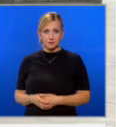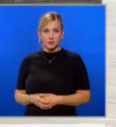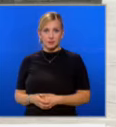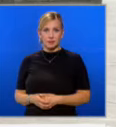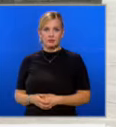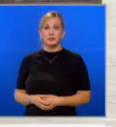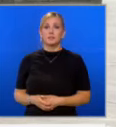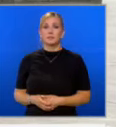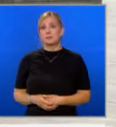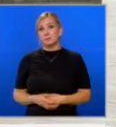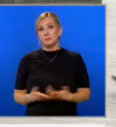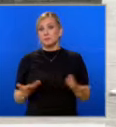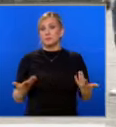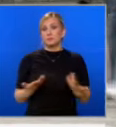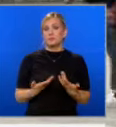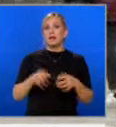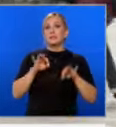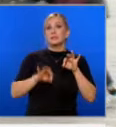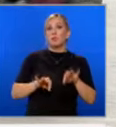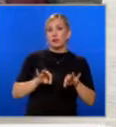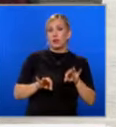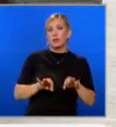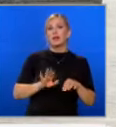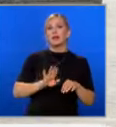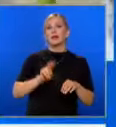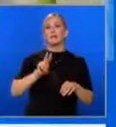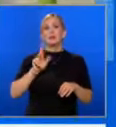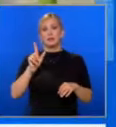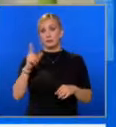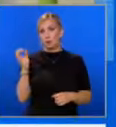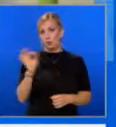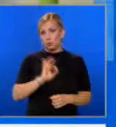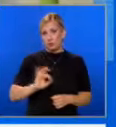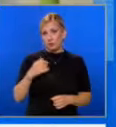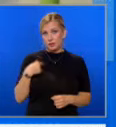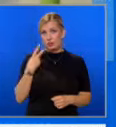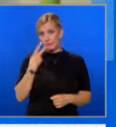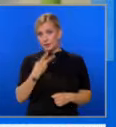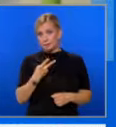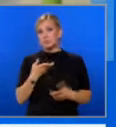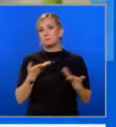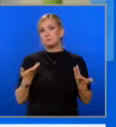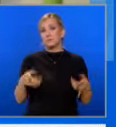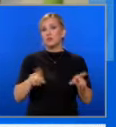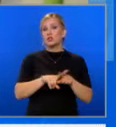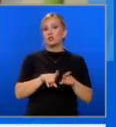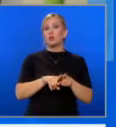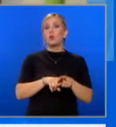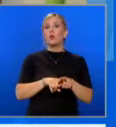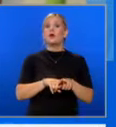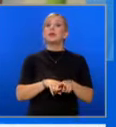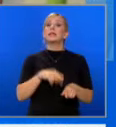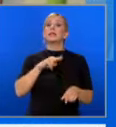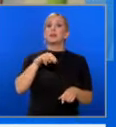Така най-вероятно на изборите на 27 октомври ще видим също движение за права и